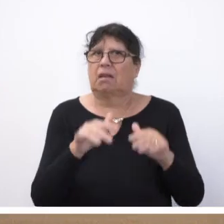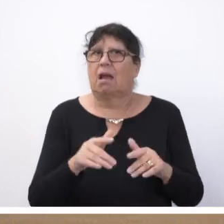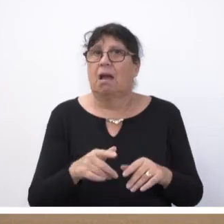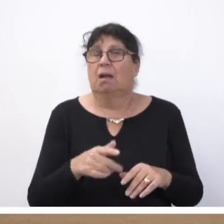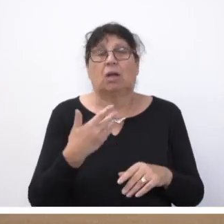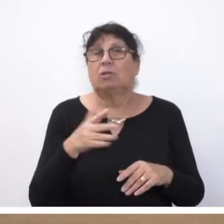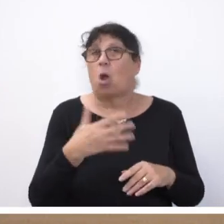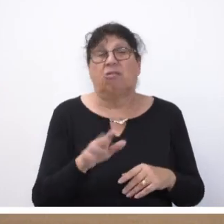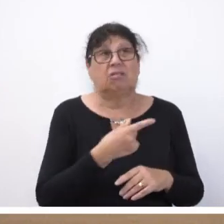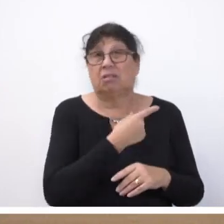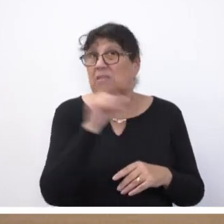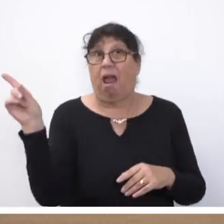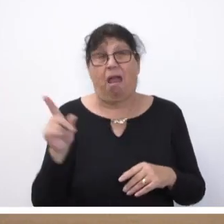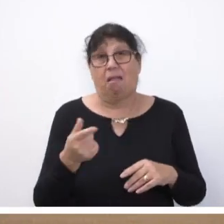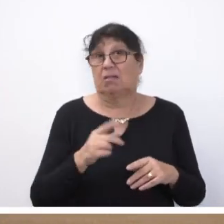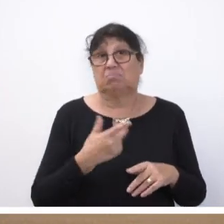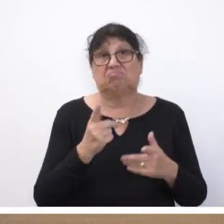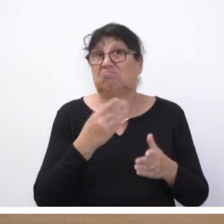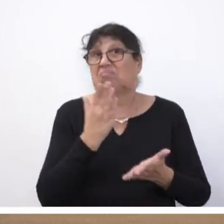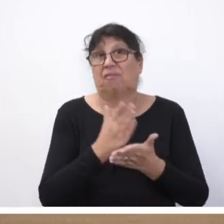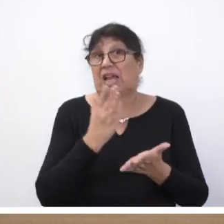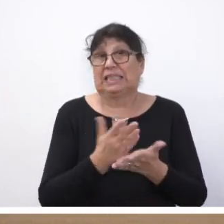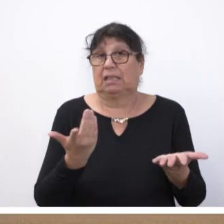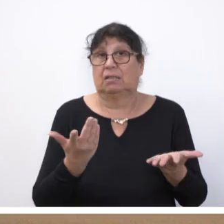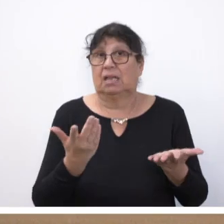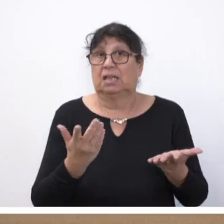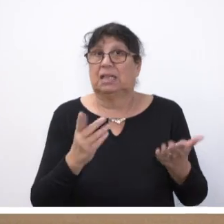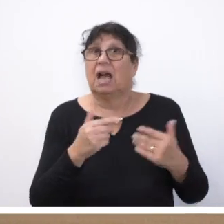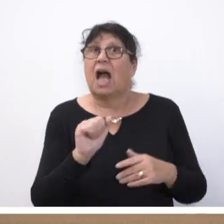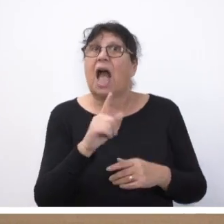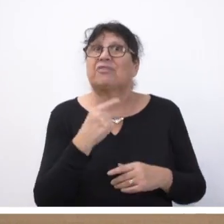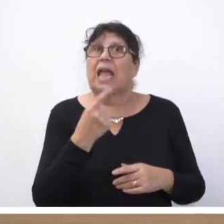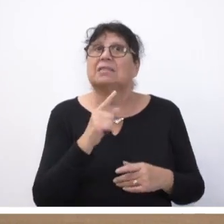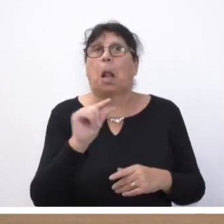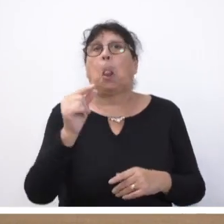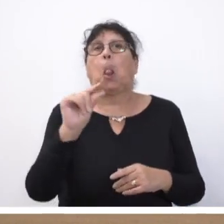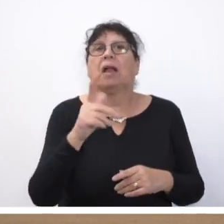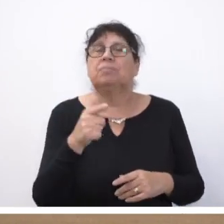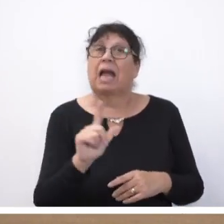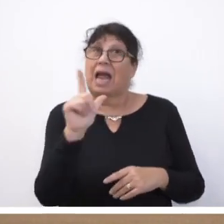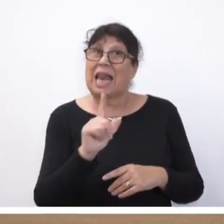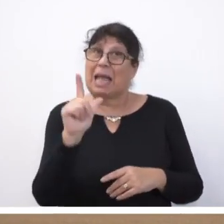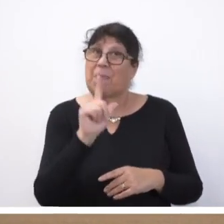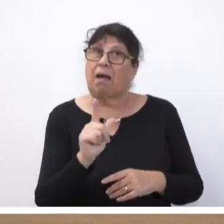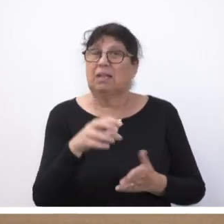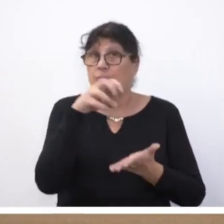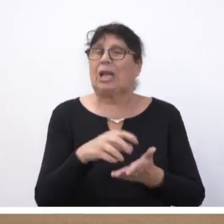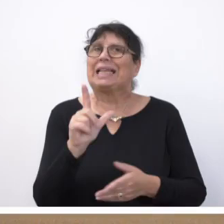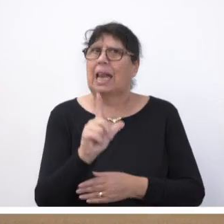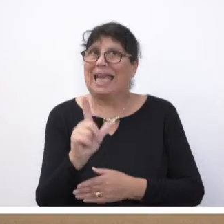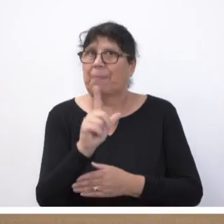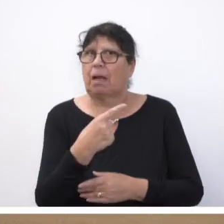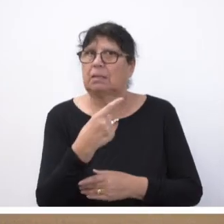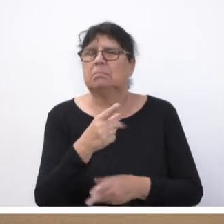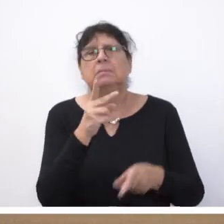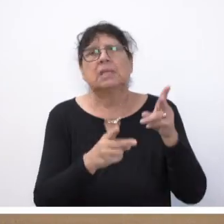beseitigt. Der Kollege der AfD spricht hier von Peanuts. Ich will einmal Zahlen nennen. In Lebach alleine, in der Stadt Lebach, sind die